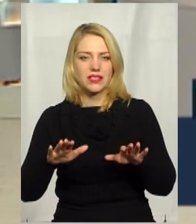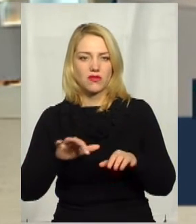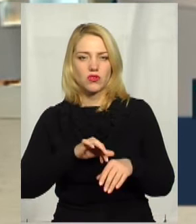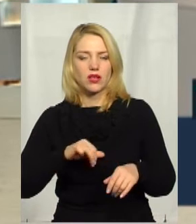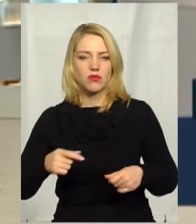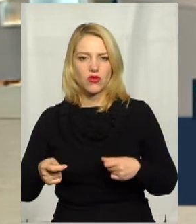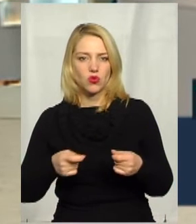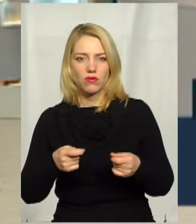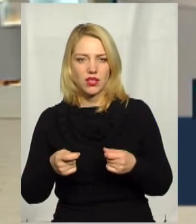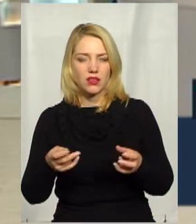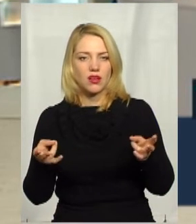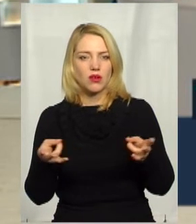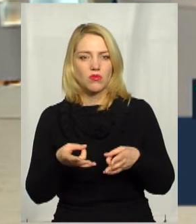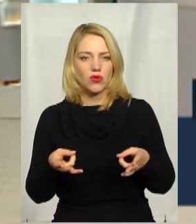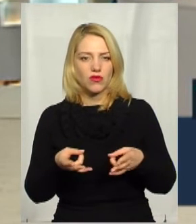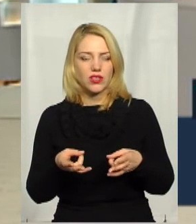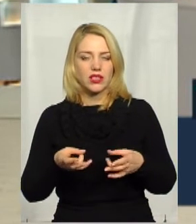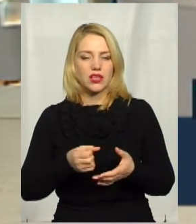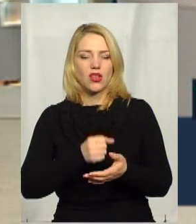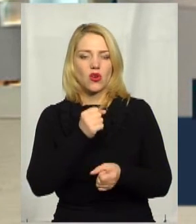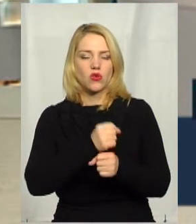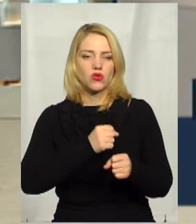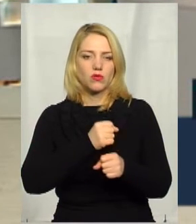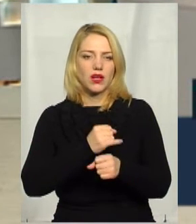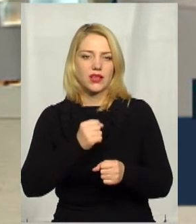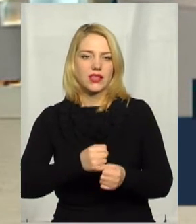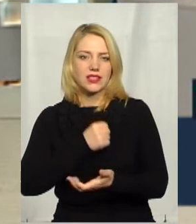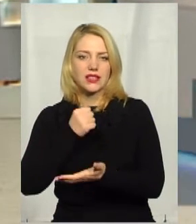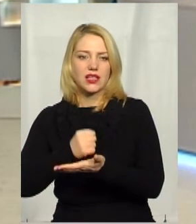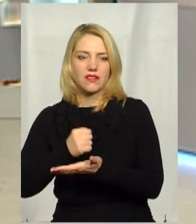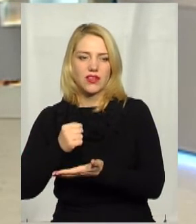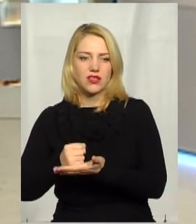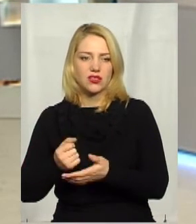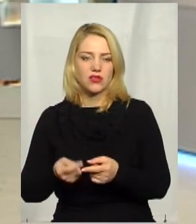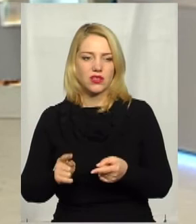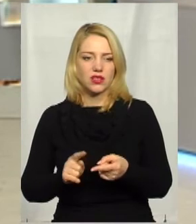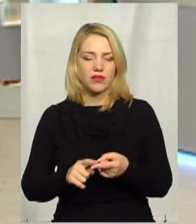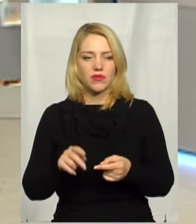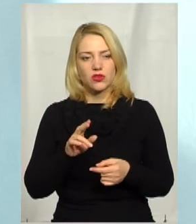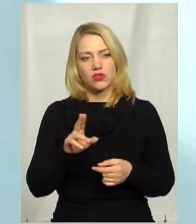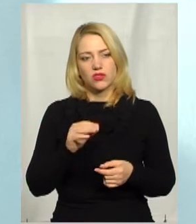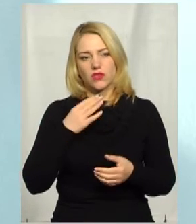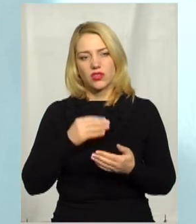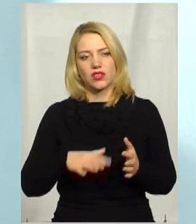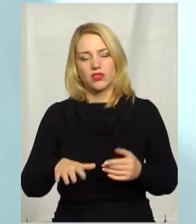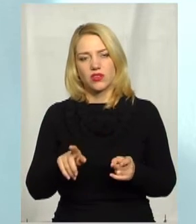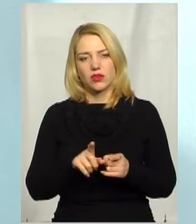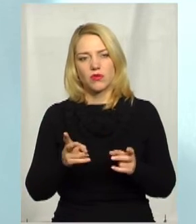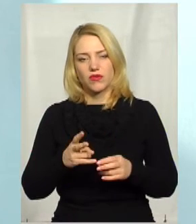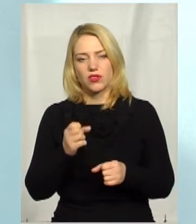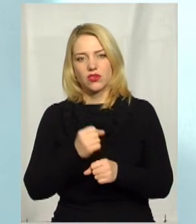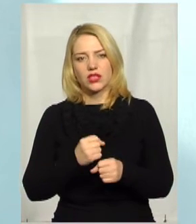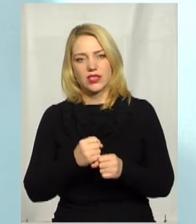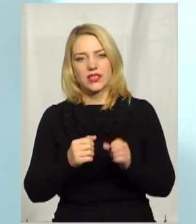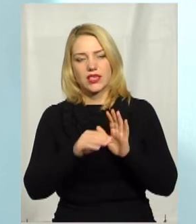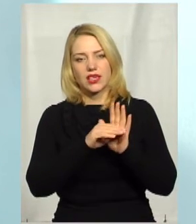розробляти і затверджувати правила благоустрою територій. Також повинні розроблятися схеми